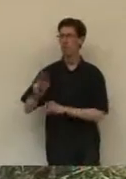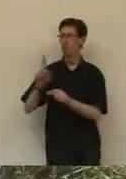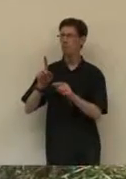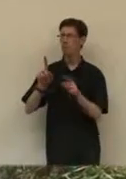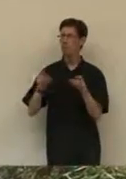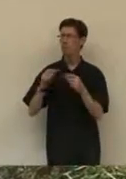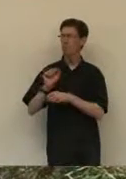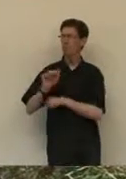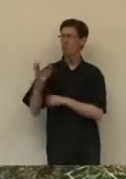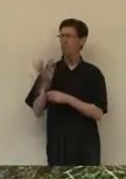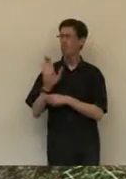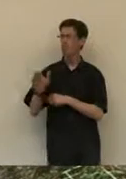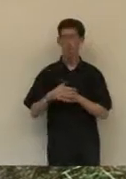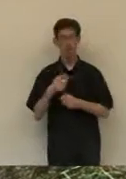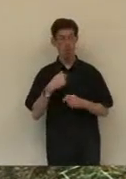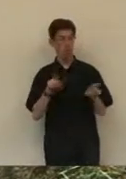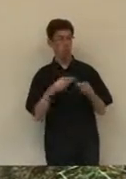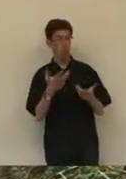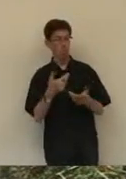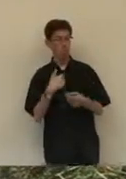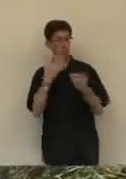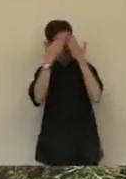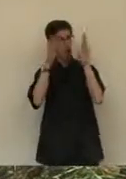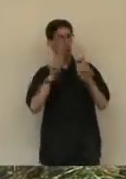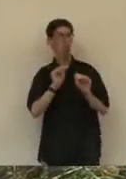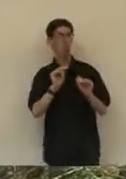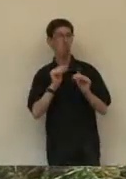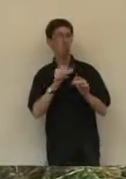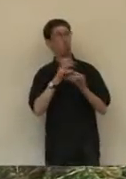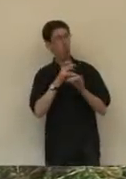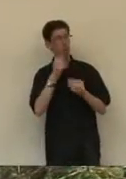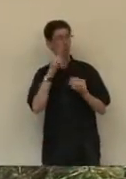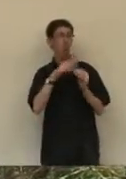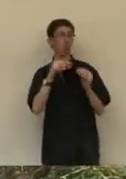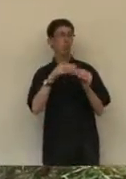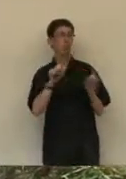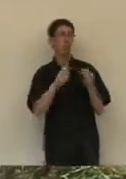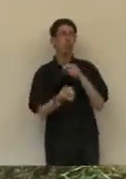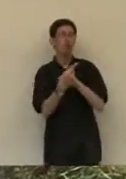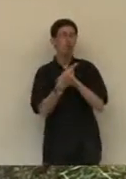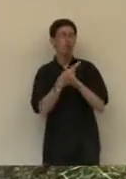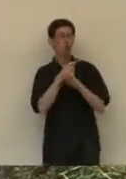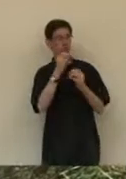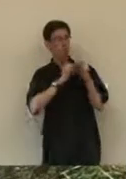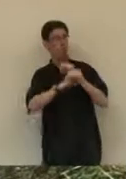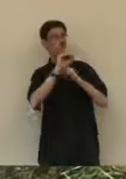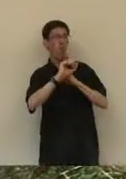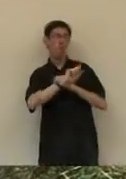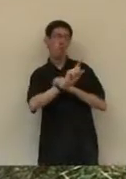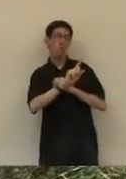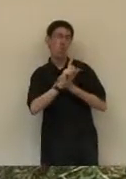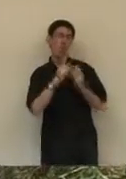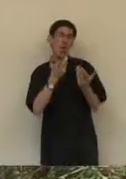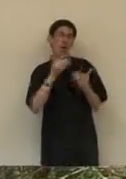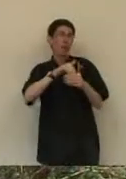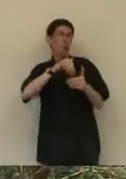Ton répertoire c'est plutôt quelle musique ? Quelle musique ? Alors c'est assez large,'est vrai que pour la trompette et pour les cuivres en général, mis à part le corps, il